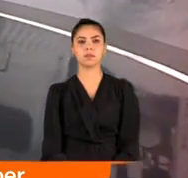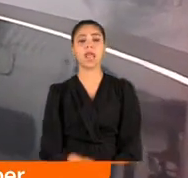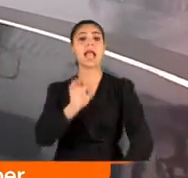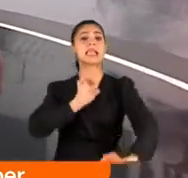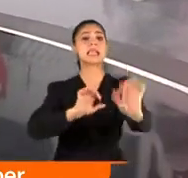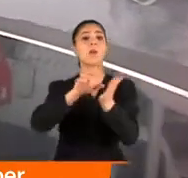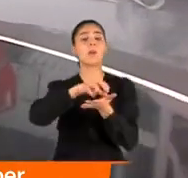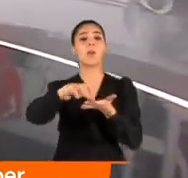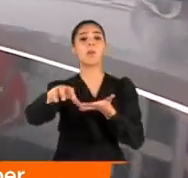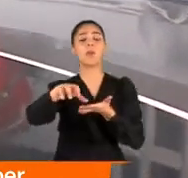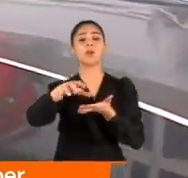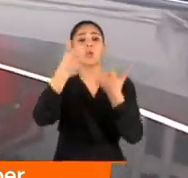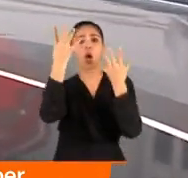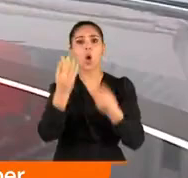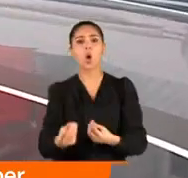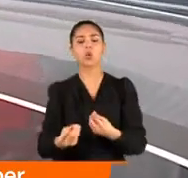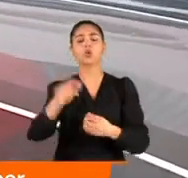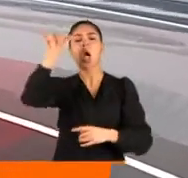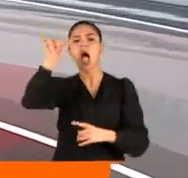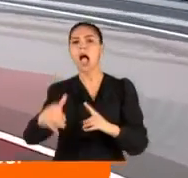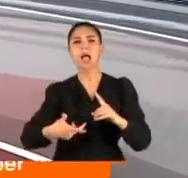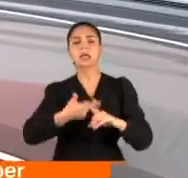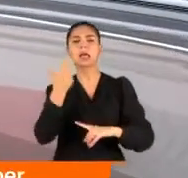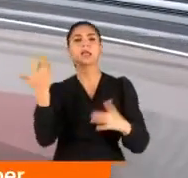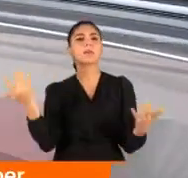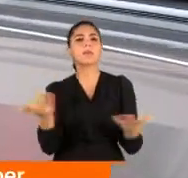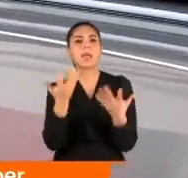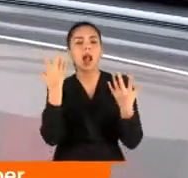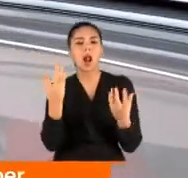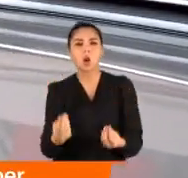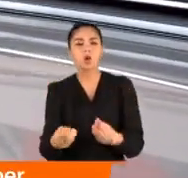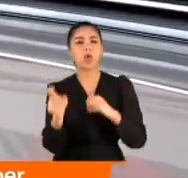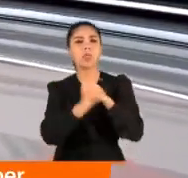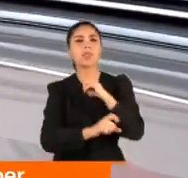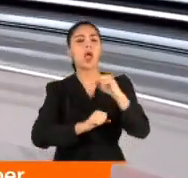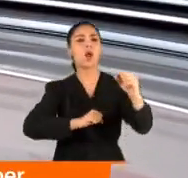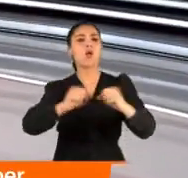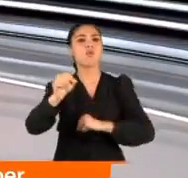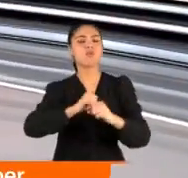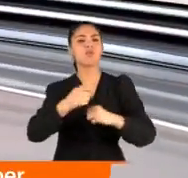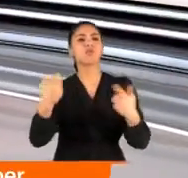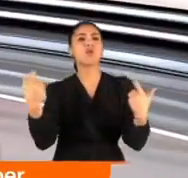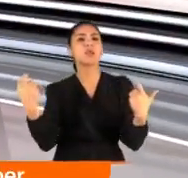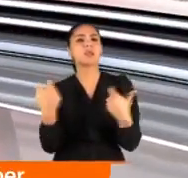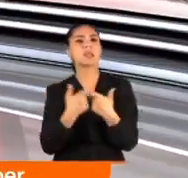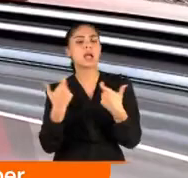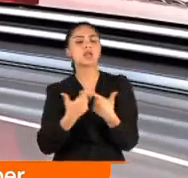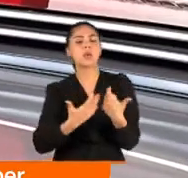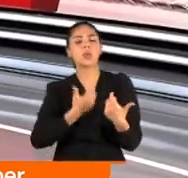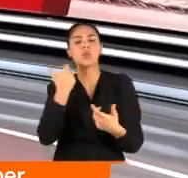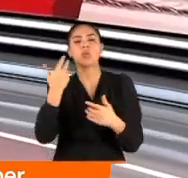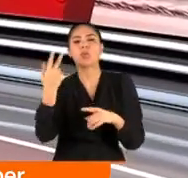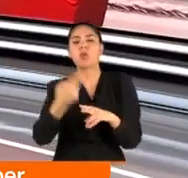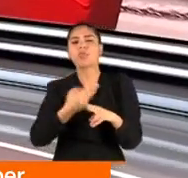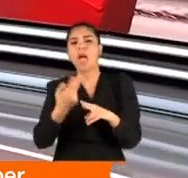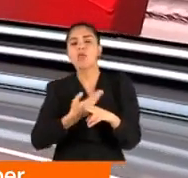Savunma alanında uğradığımız sak gasplarının nelere mal olduğunu, terörle mücadele verdiğimiz onca savaşta acı tecrübelerle